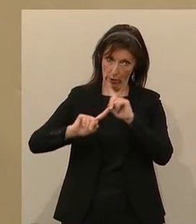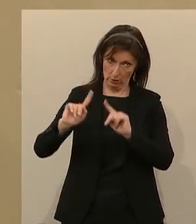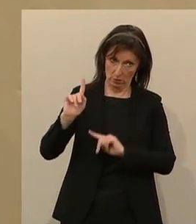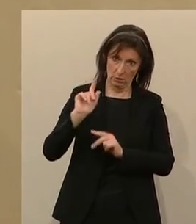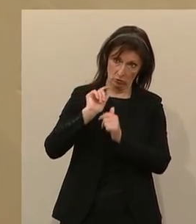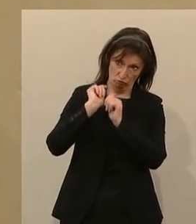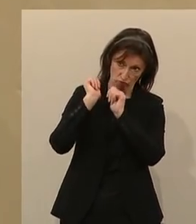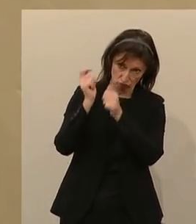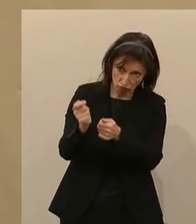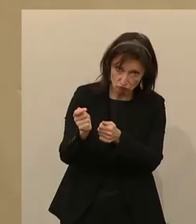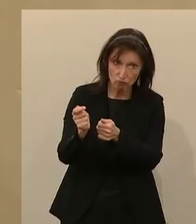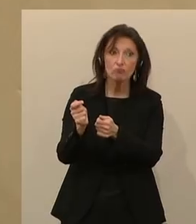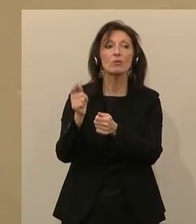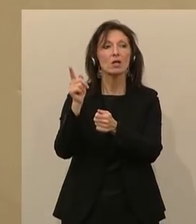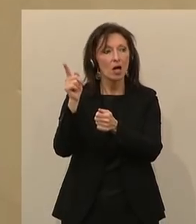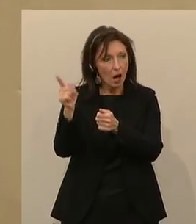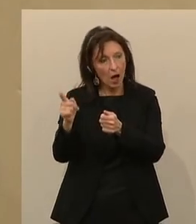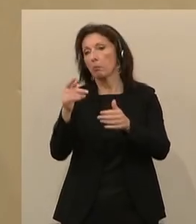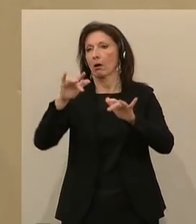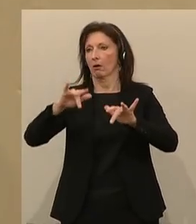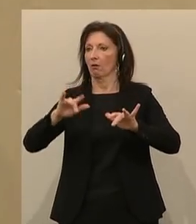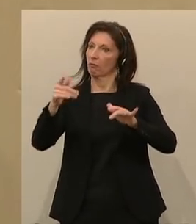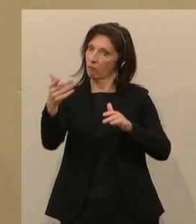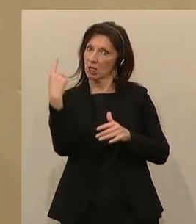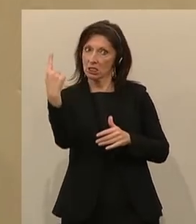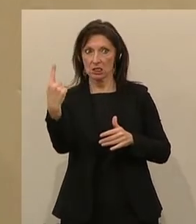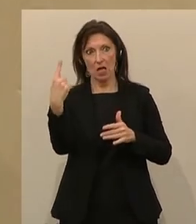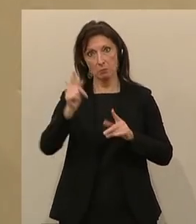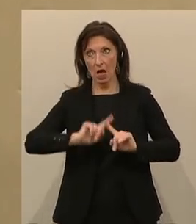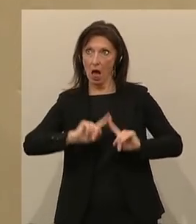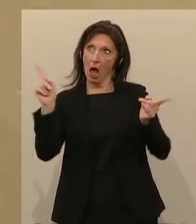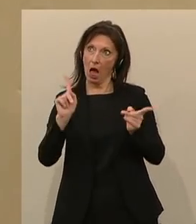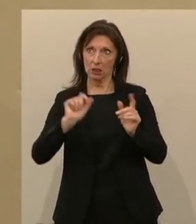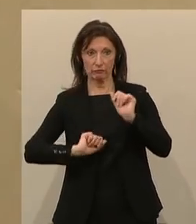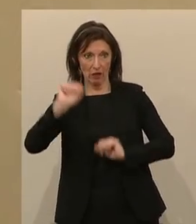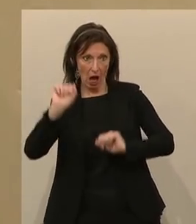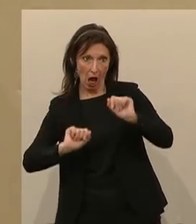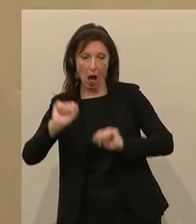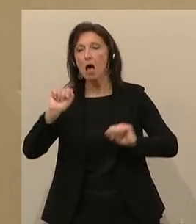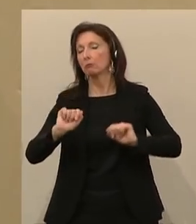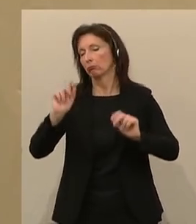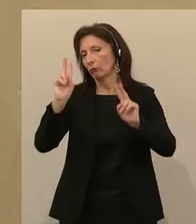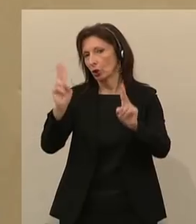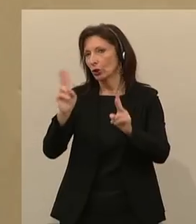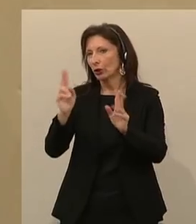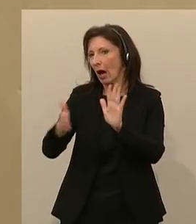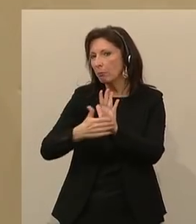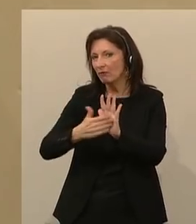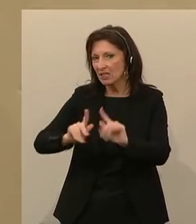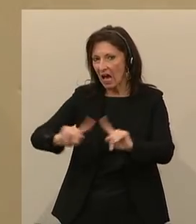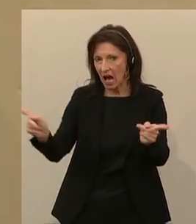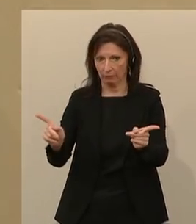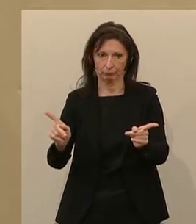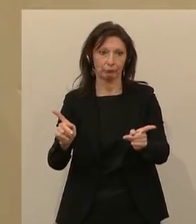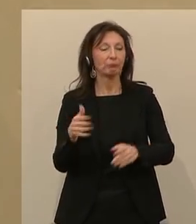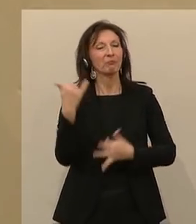auch widerlegt werden kann. Kurz noch einige Worte zu Frau Anneliese Kitzmüller. Ich kenne Sie persönlich